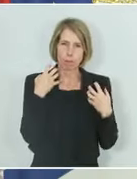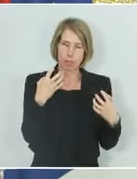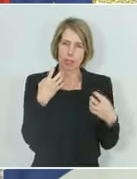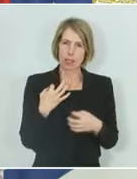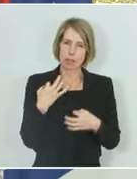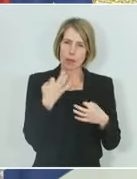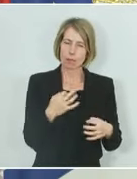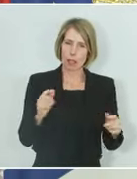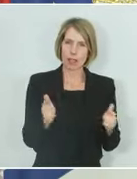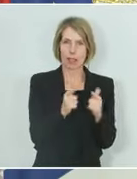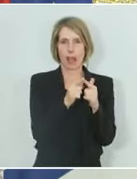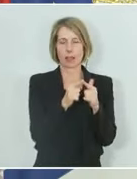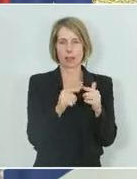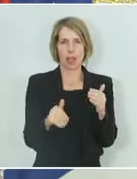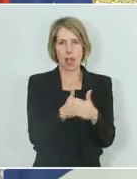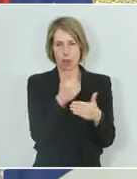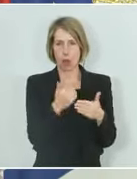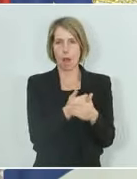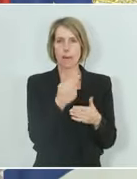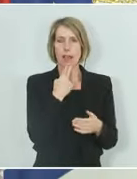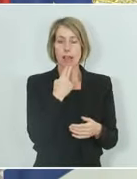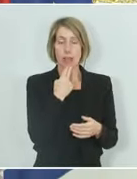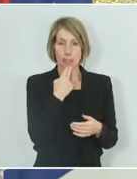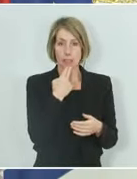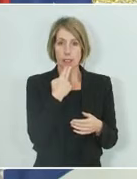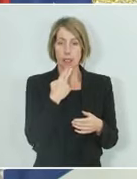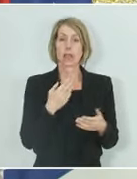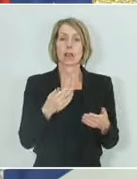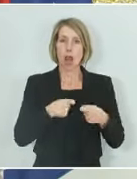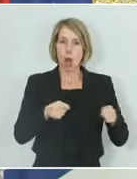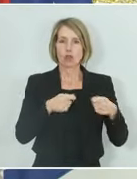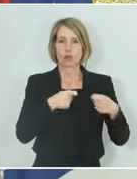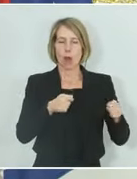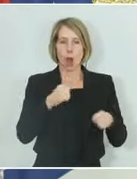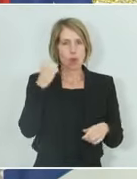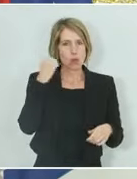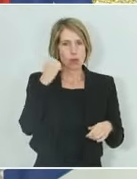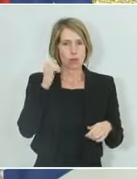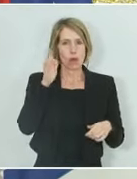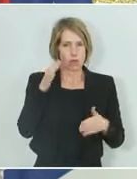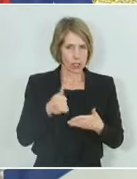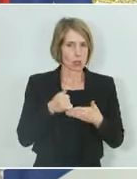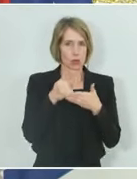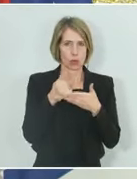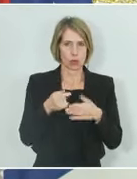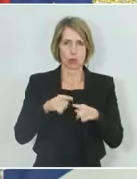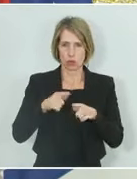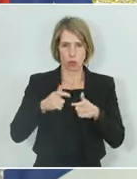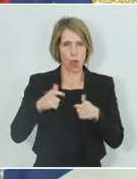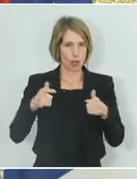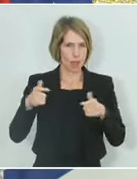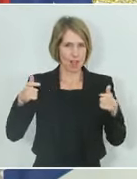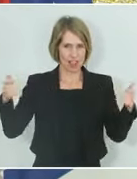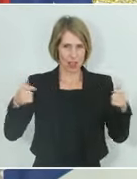leisten, dass erneuerbare Energie, der Ausbau von erneuerbaren Energie im Kosovo vorangetrieben wird. Was